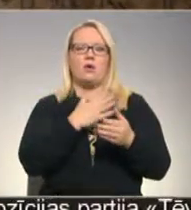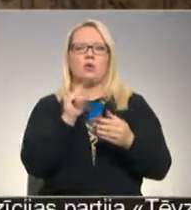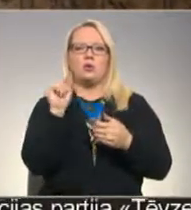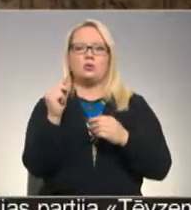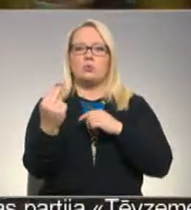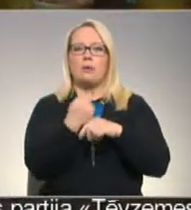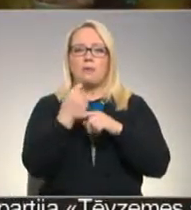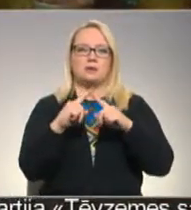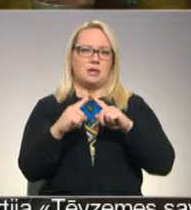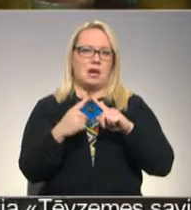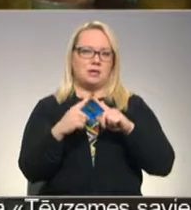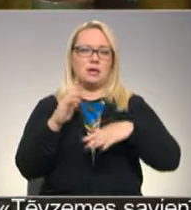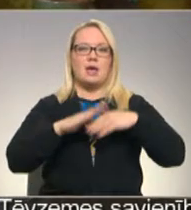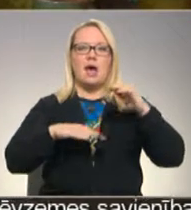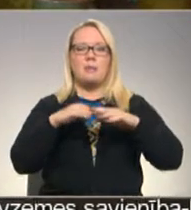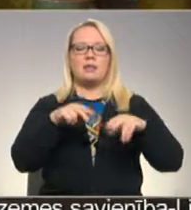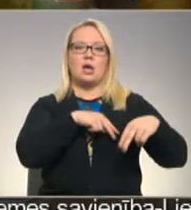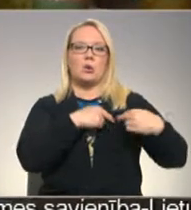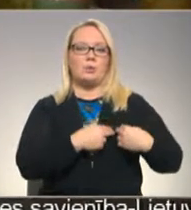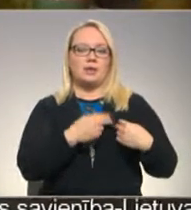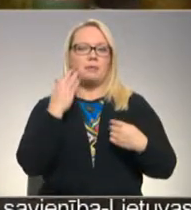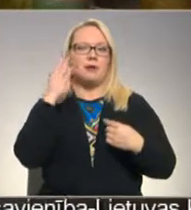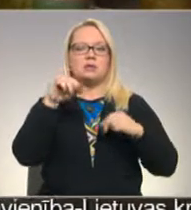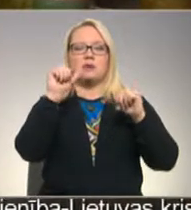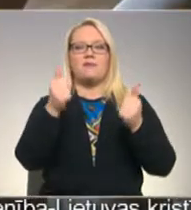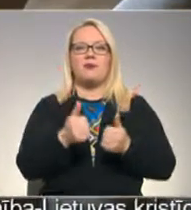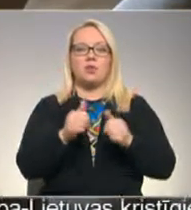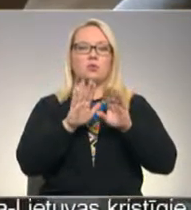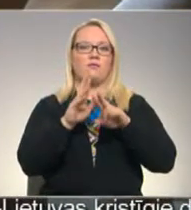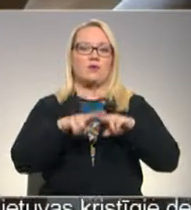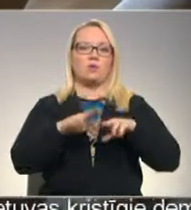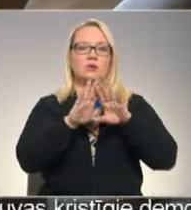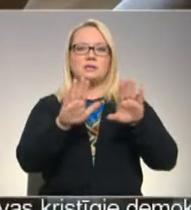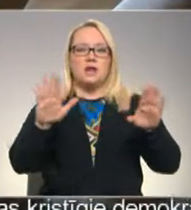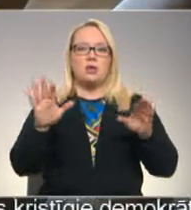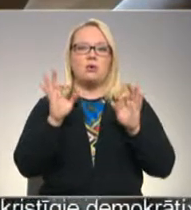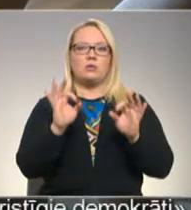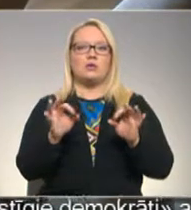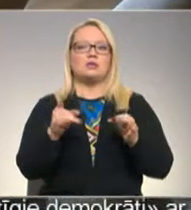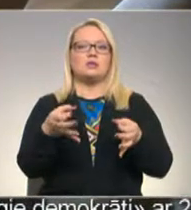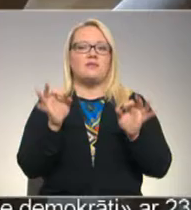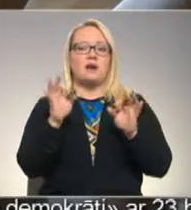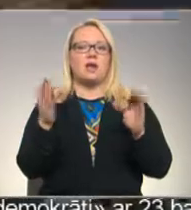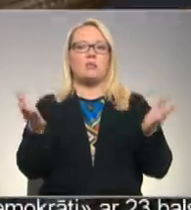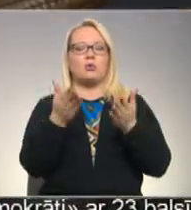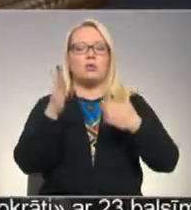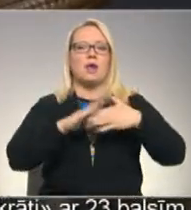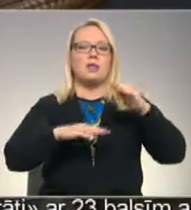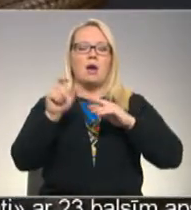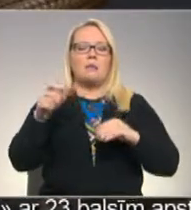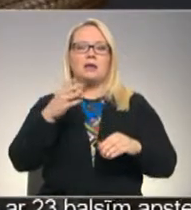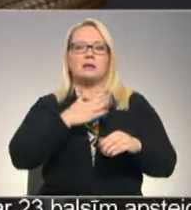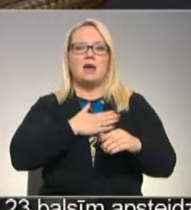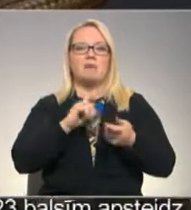pamāca jātīt. Amatnieku biedrība turpmāk iecerējusi veidot vietu izstādēm un tiešajai tirdzniecībai, jo ir svarīgi mudināt amatnieku uz savu hobiju